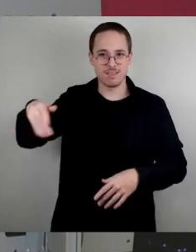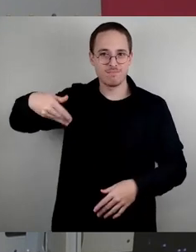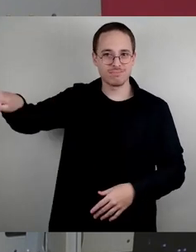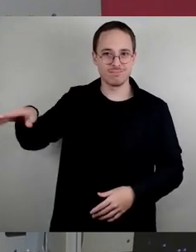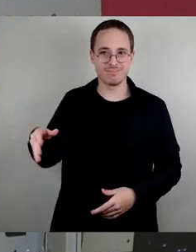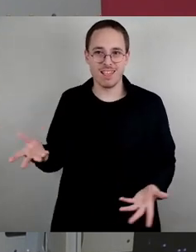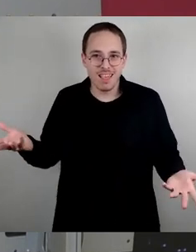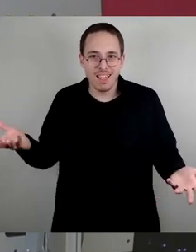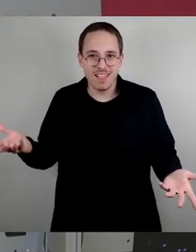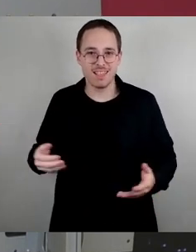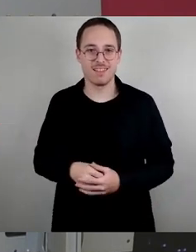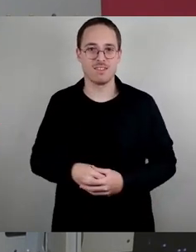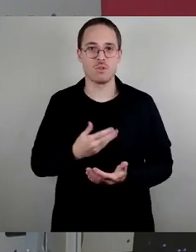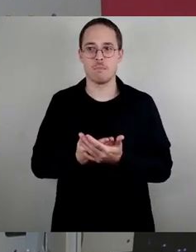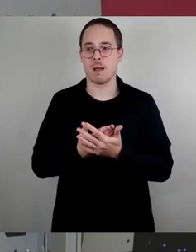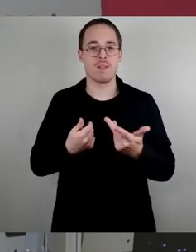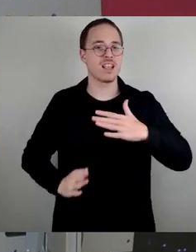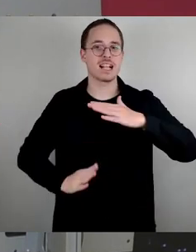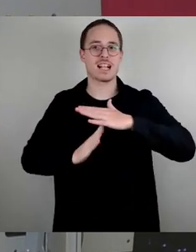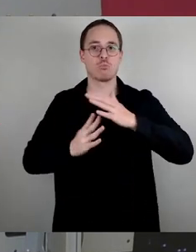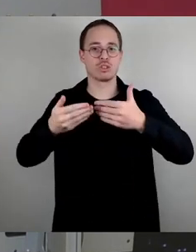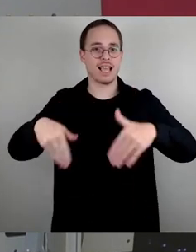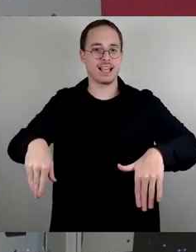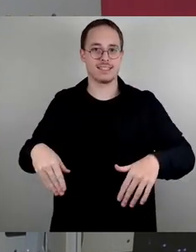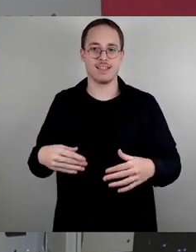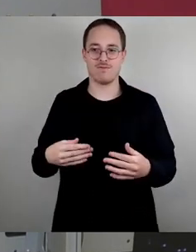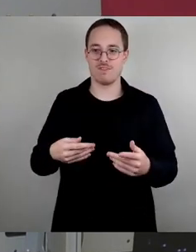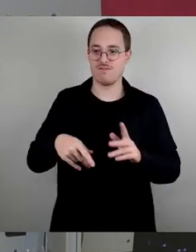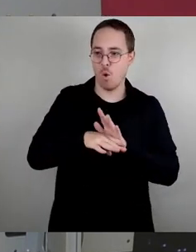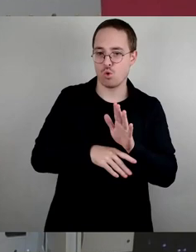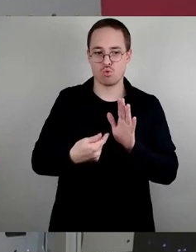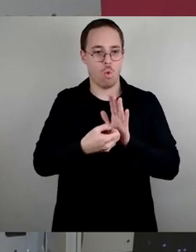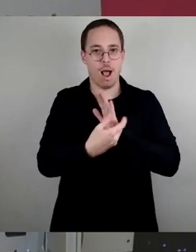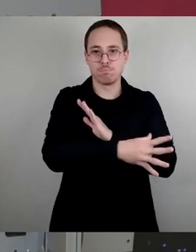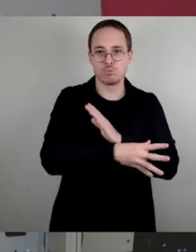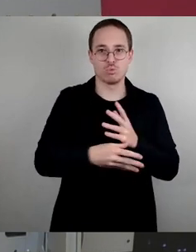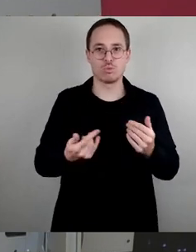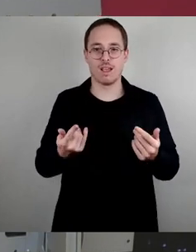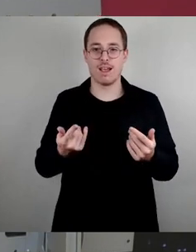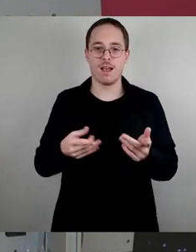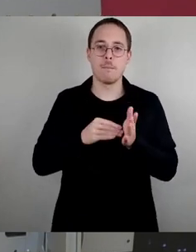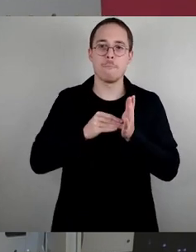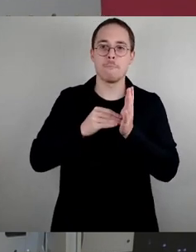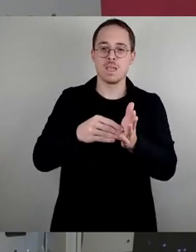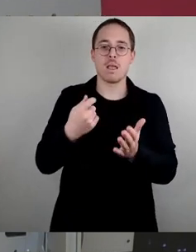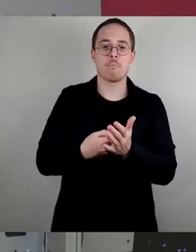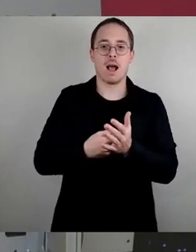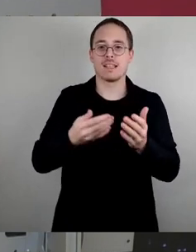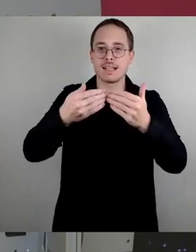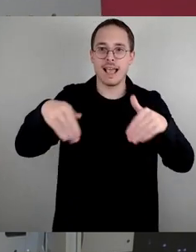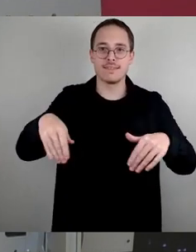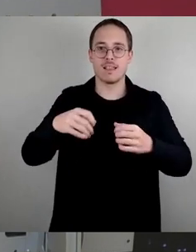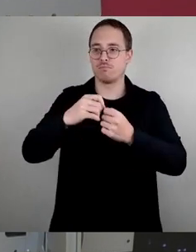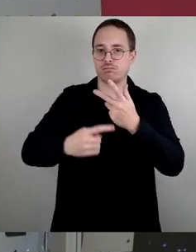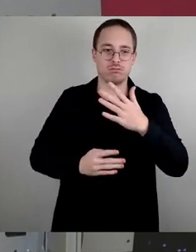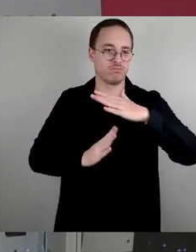die Kappungsgrenzenverordnung weglassen oder die Mietpreisbremse oder Ähnliches. Das sind doch alles wichtige Instrumente und ein